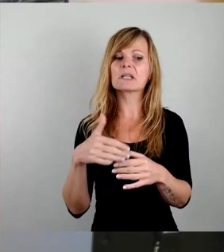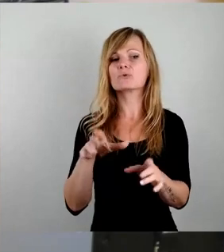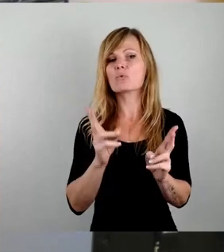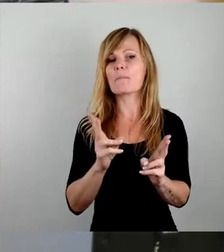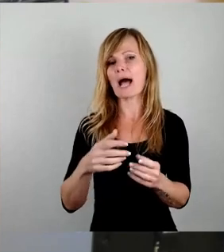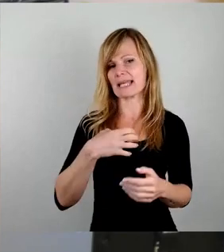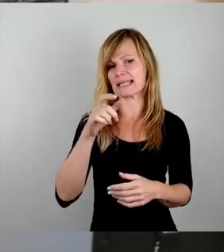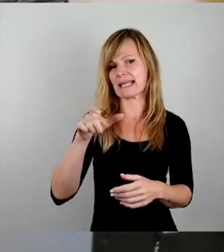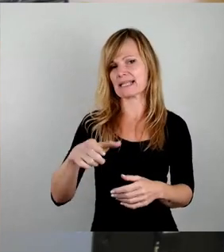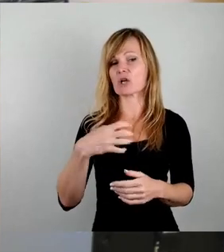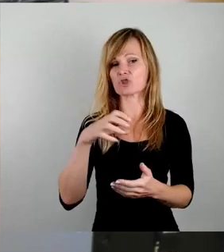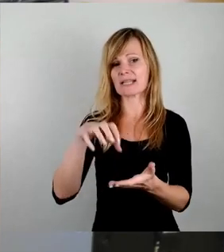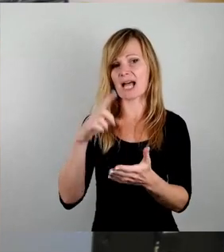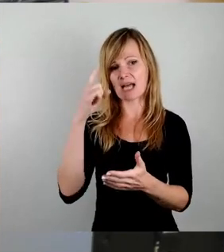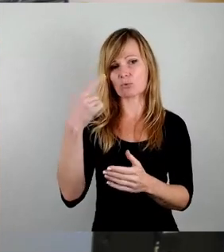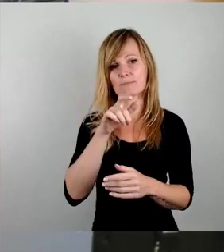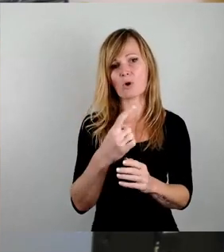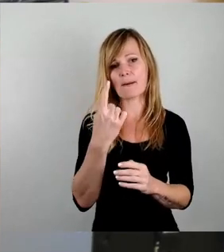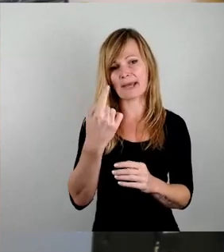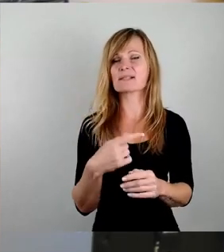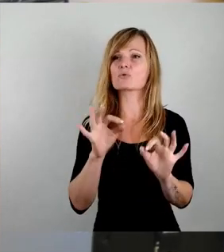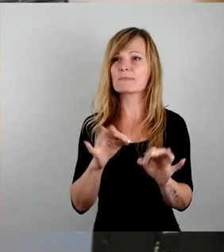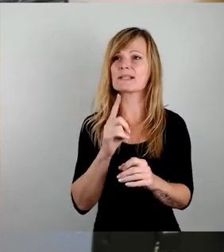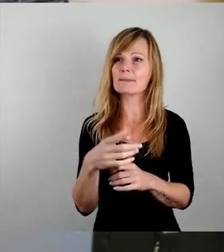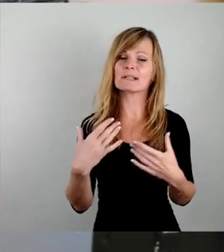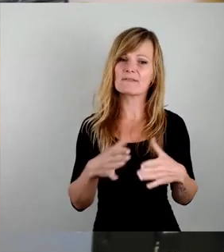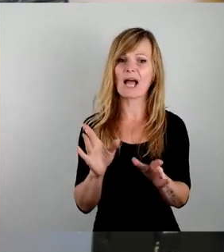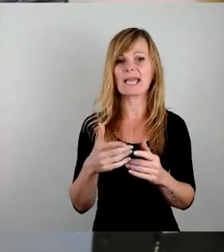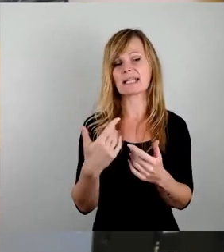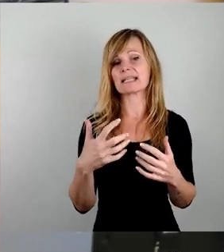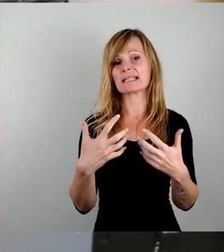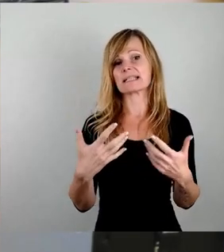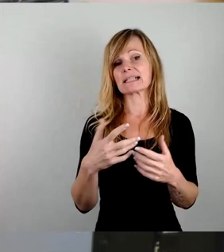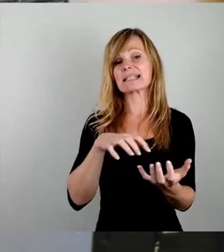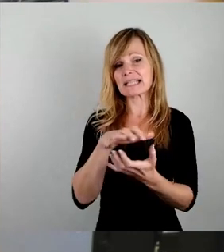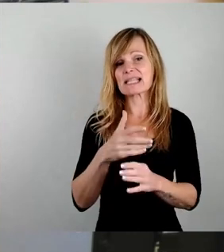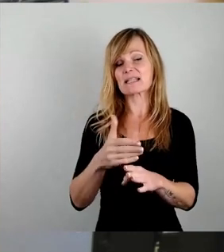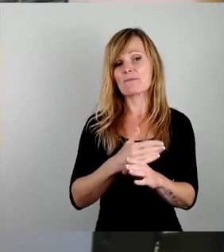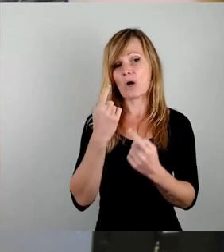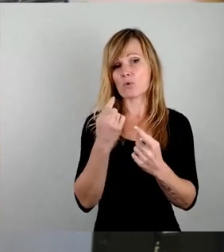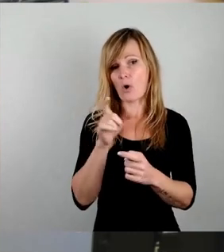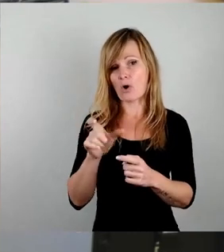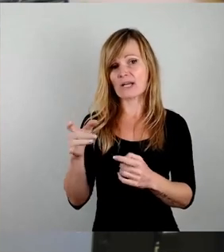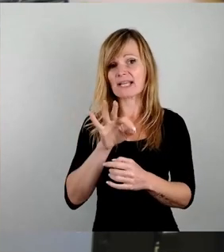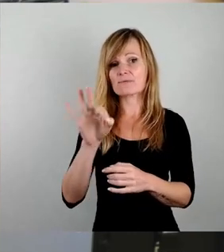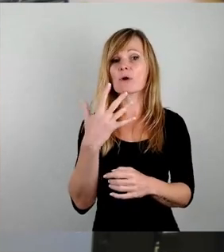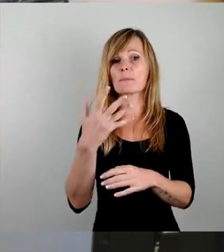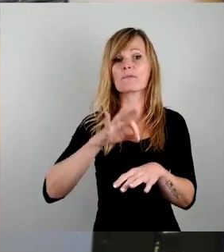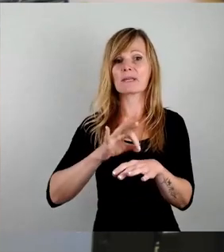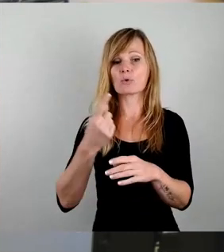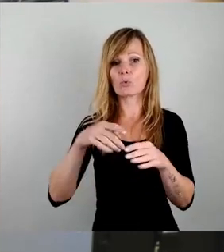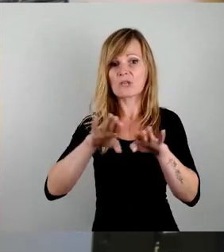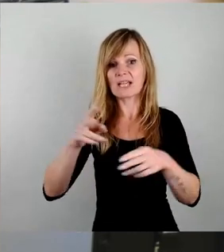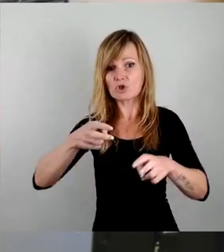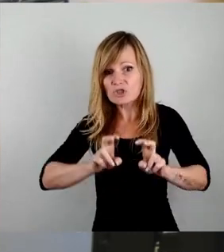Stadtrat und Bürgermeister, zumindestens aber die freien Krisenvorsorger, jetzt für fünf Minuten unter die Tische kriechen und